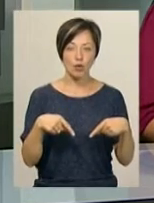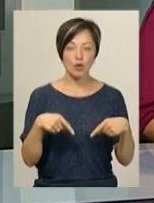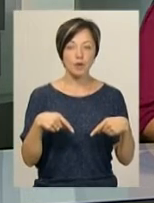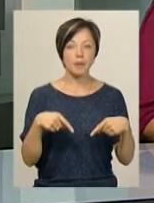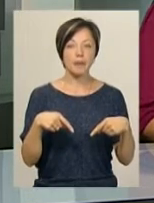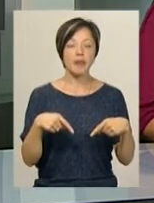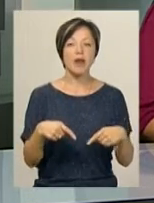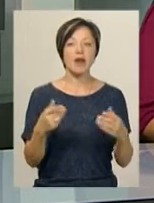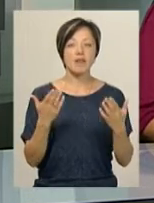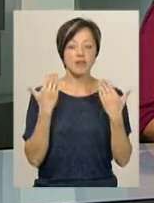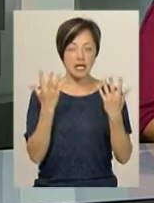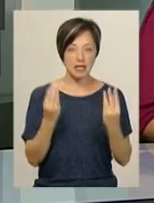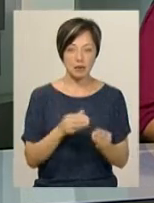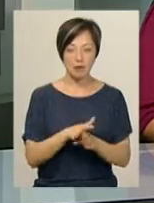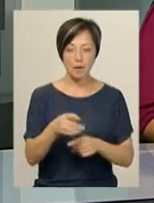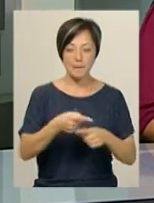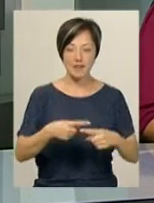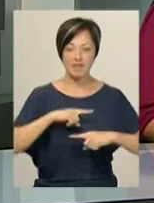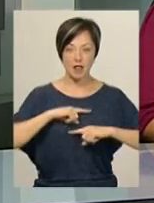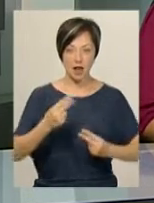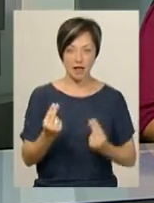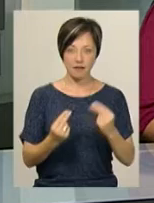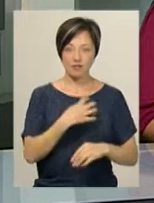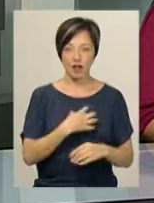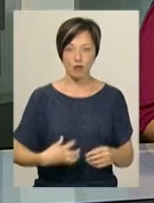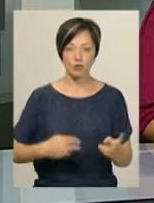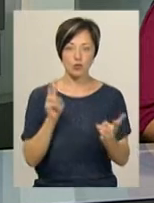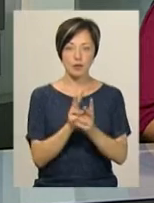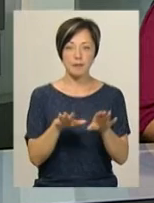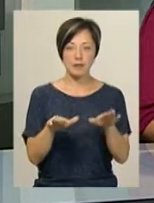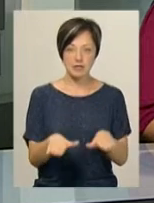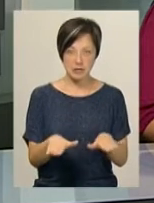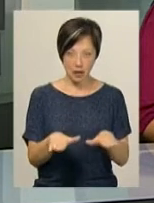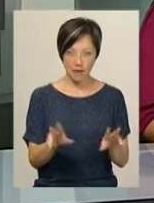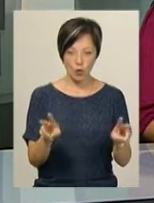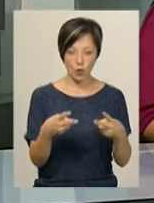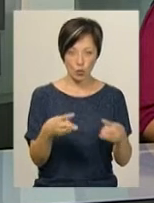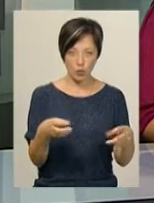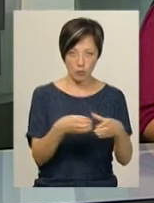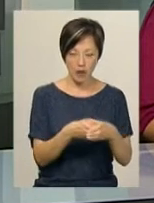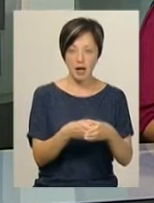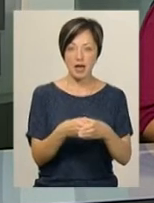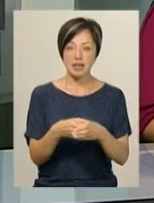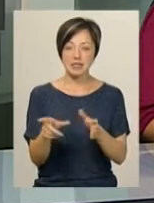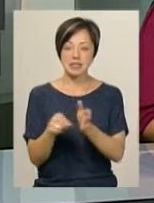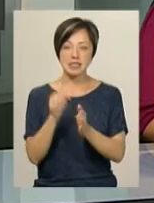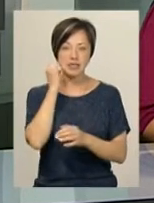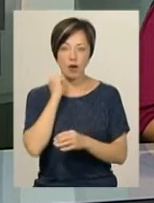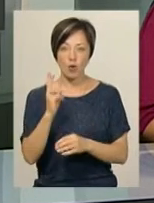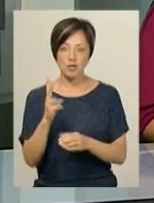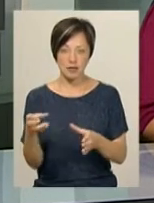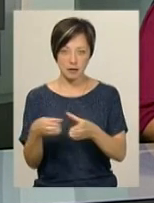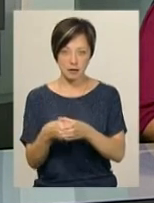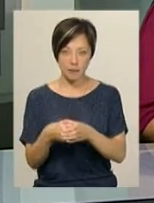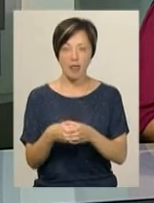Кузніцова, вихідними відбудуться півфінальні ігри. У Славуті зустрінуться місцевий одноіменний футбольний клуб із Старокостянтинівським